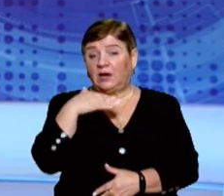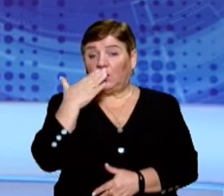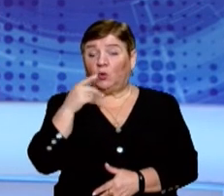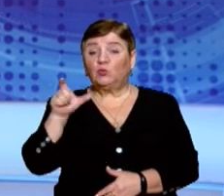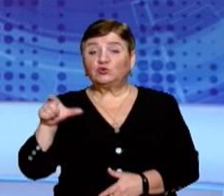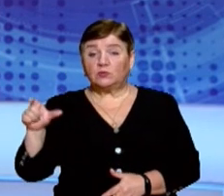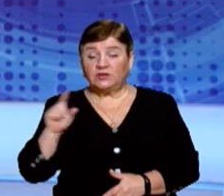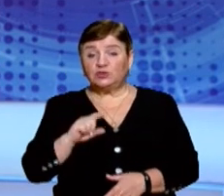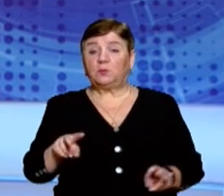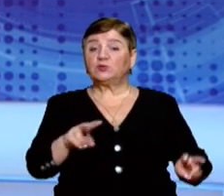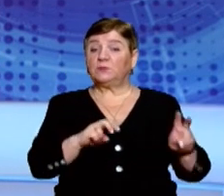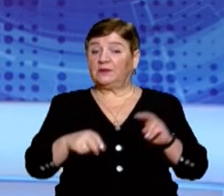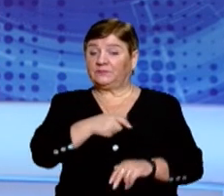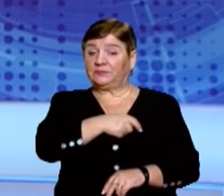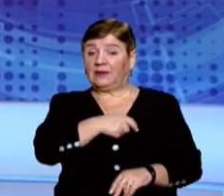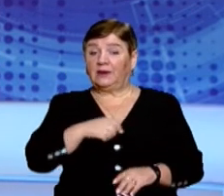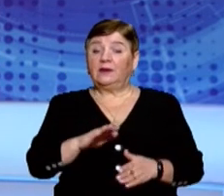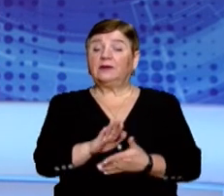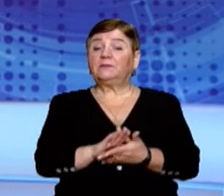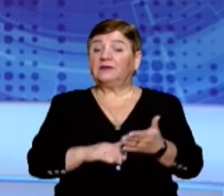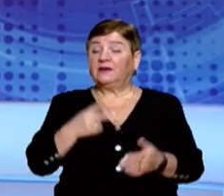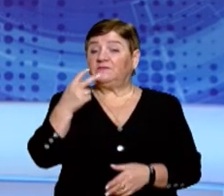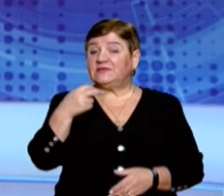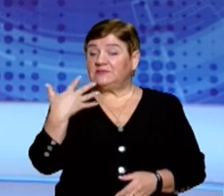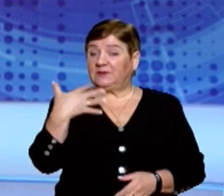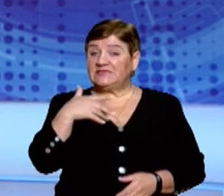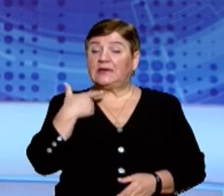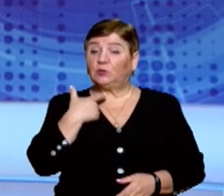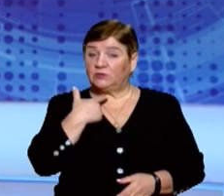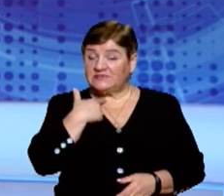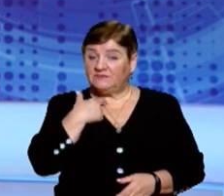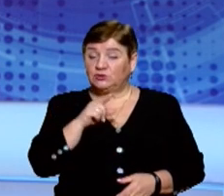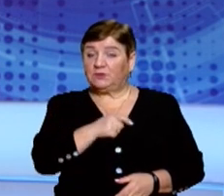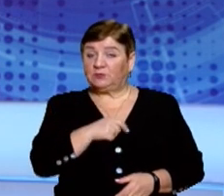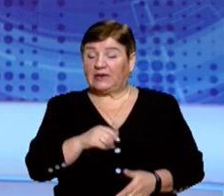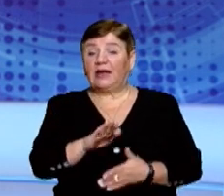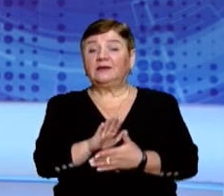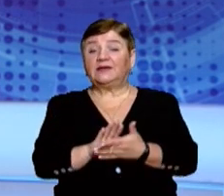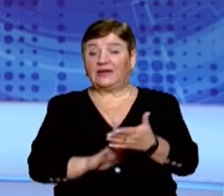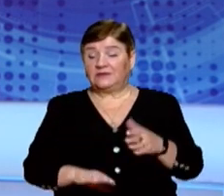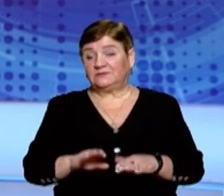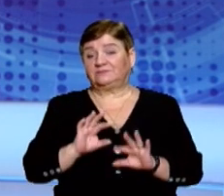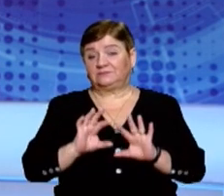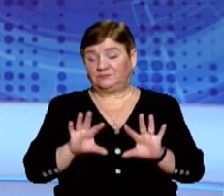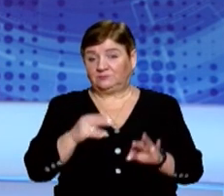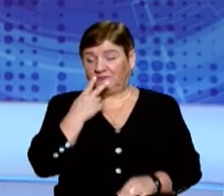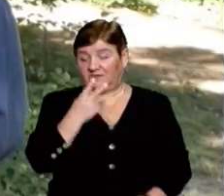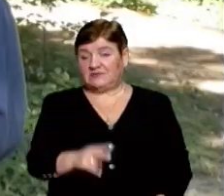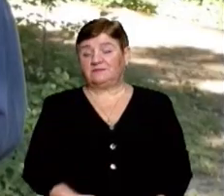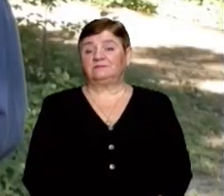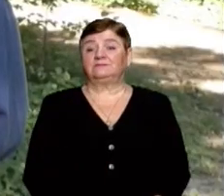петицію розглянули депутати, вона має набрати 250 голосів. Детальніше про це дивіться в сюжеті Руслани Гостюк.